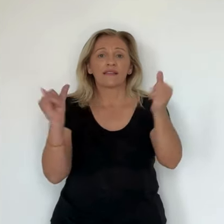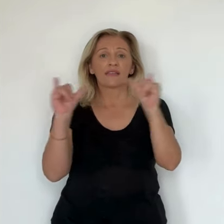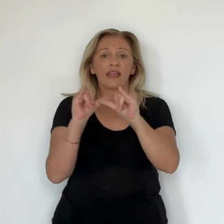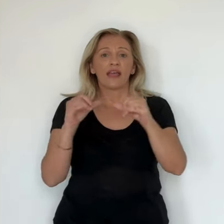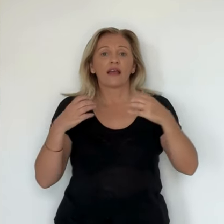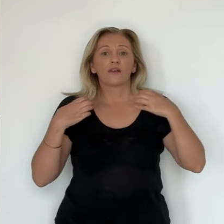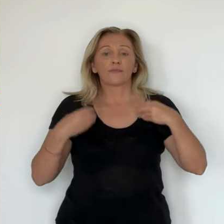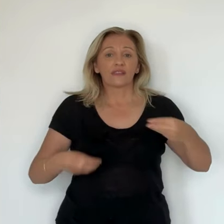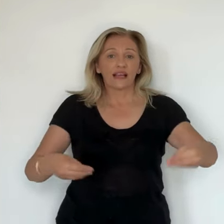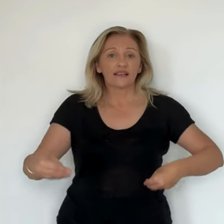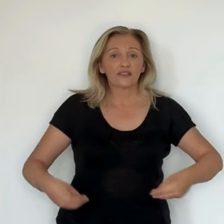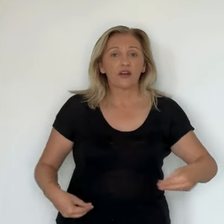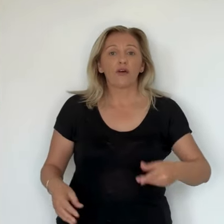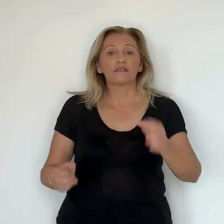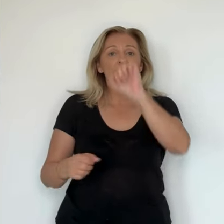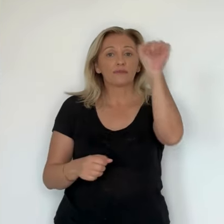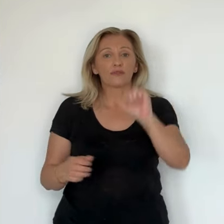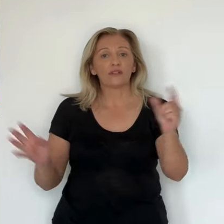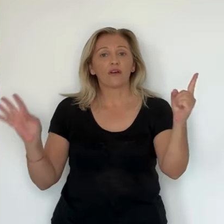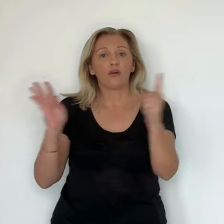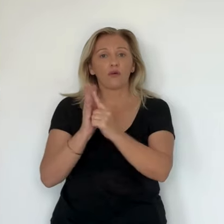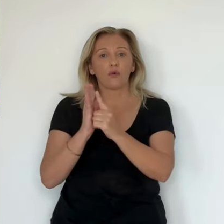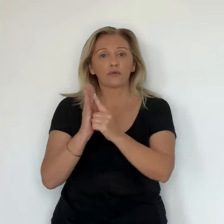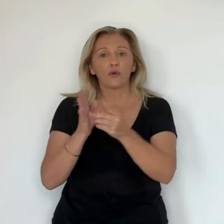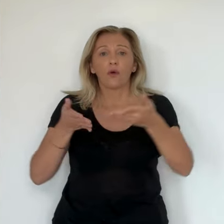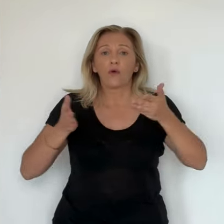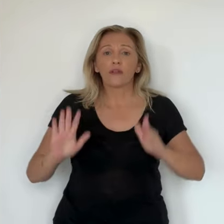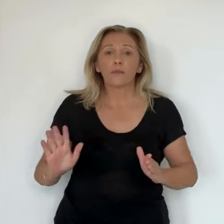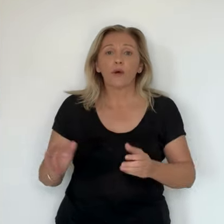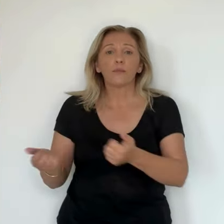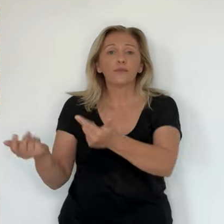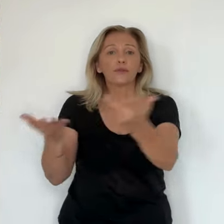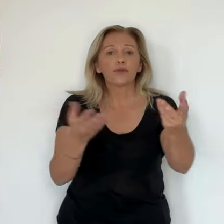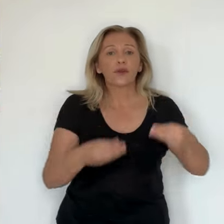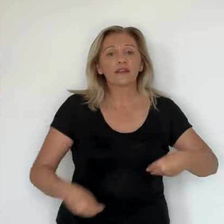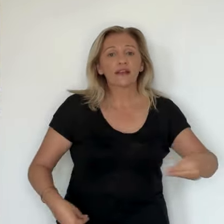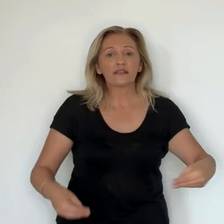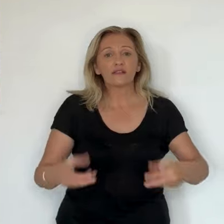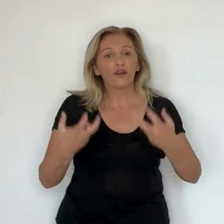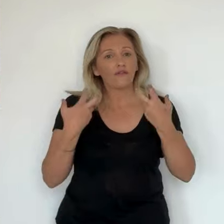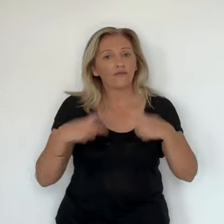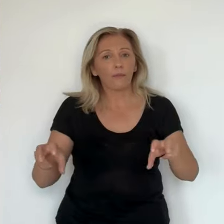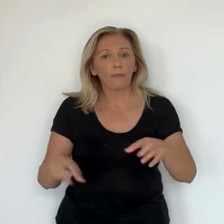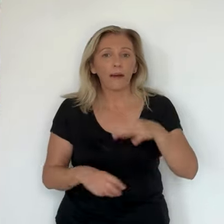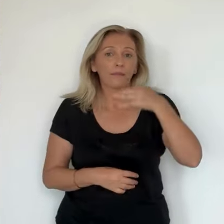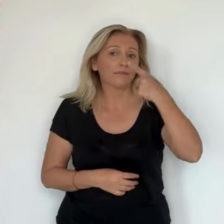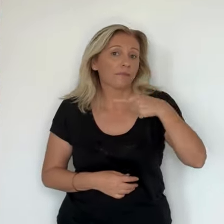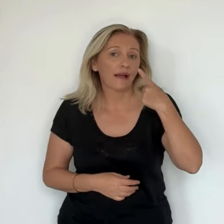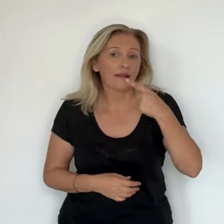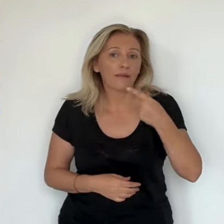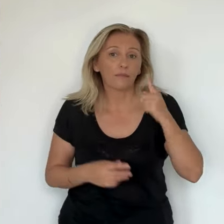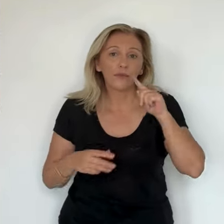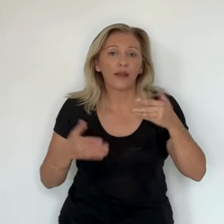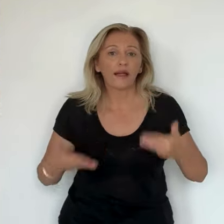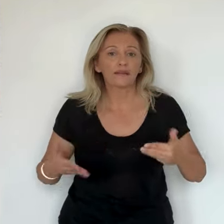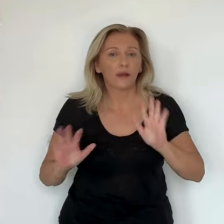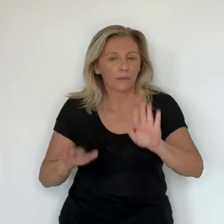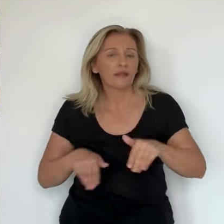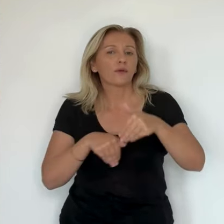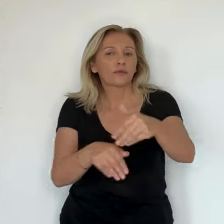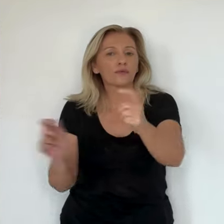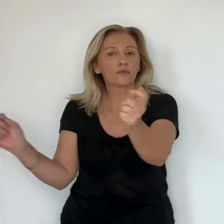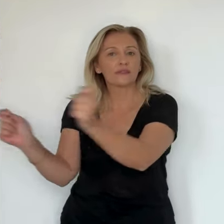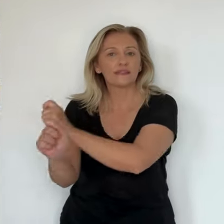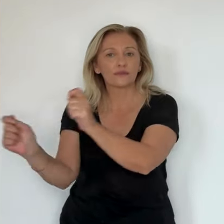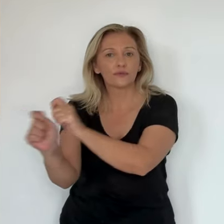Gilles Simeone, et les dirigeants des clubs concernés. Ces derniers ne souhaitent pas communiquer officiellement à ce stade, mais le dialogue entre les différentes parties reste